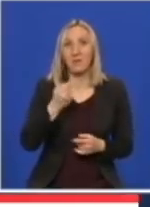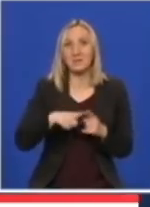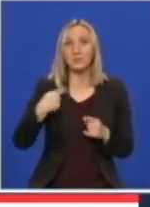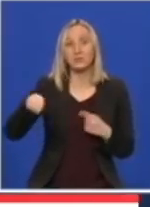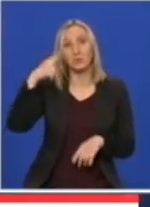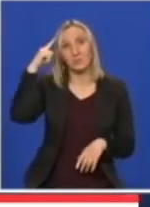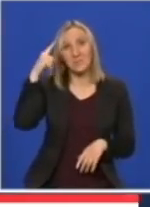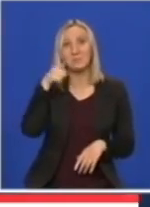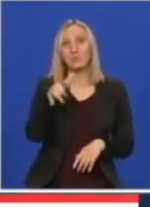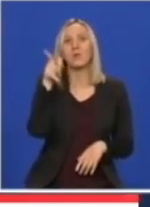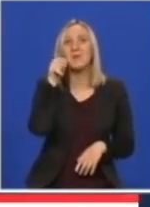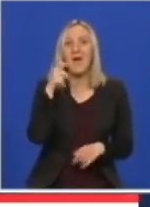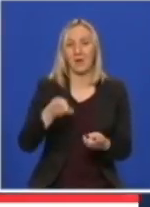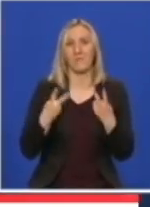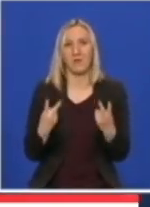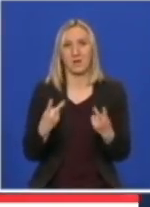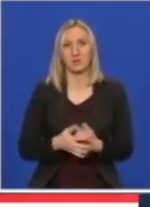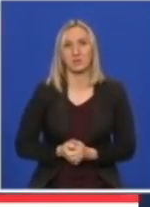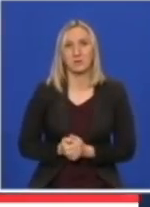jako, jako bitno.